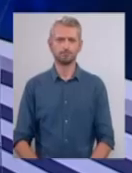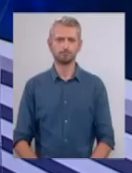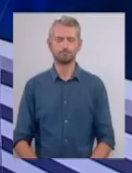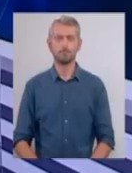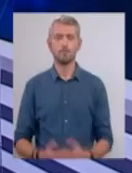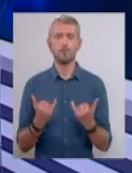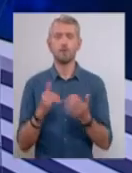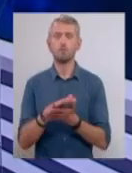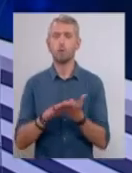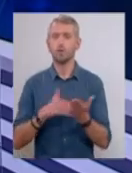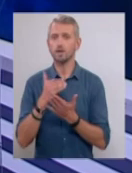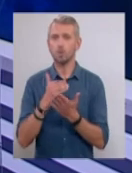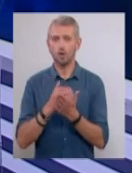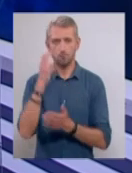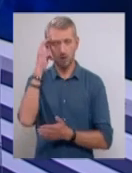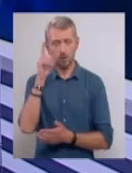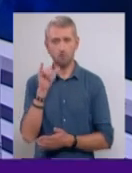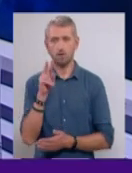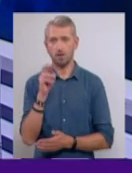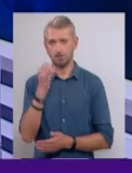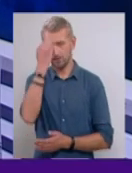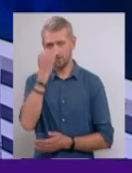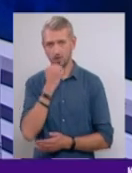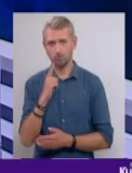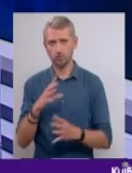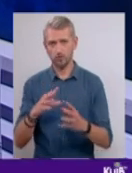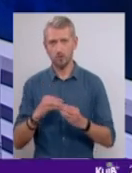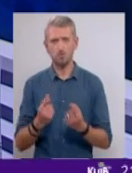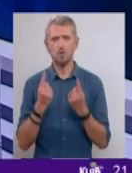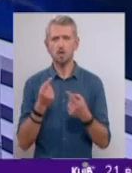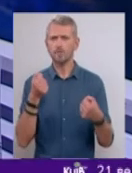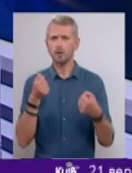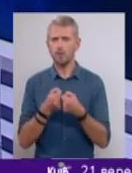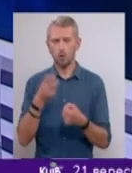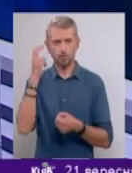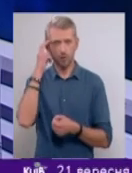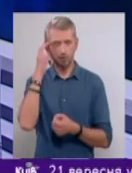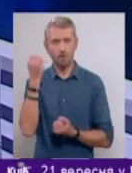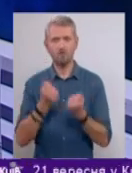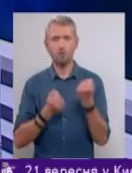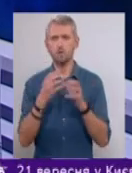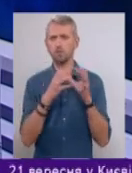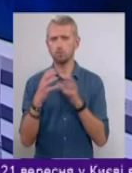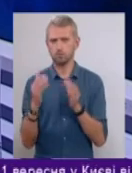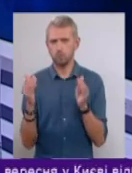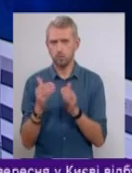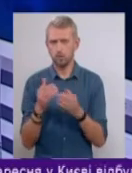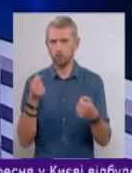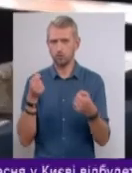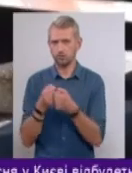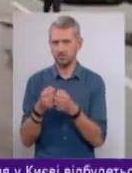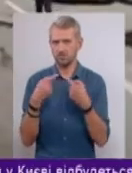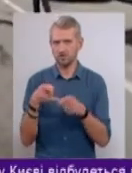В ефірі продовження програми Київ Лайф. Дякую, що ви з нами. Масштабна аварія у столиці. Водій буса зіштовхнувся з іншим авто,